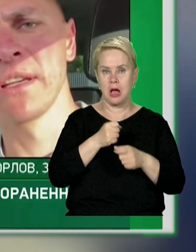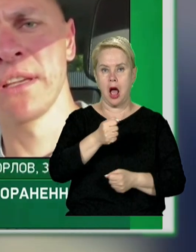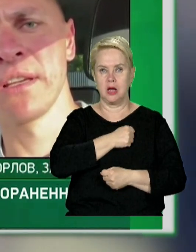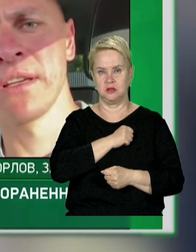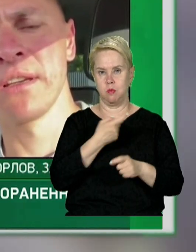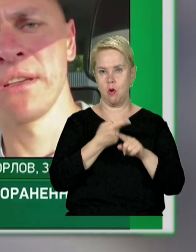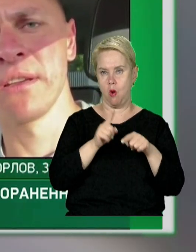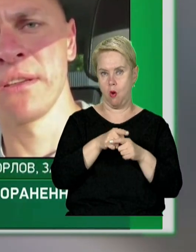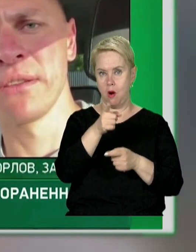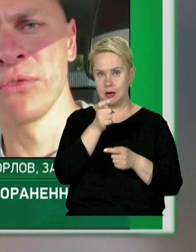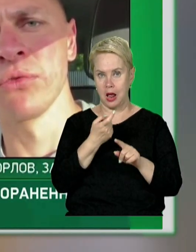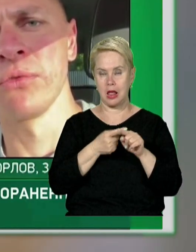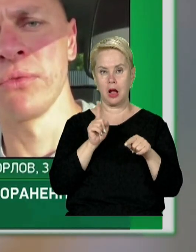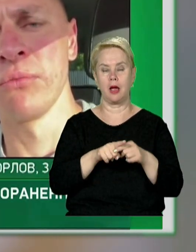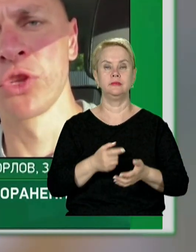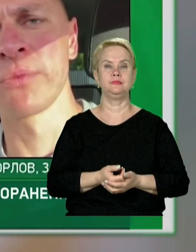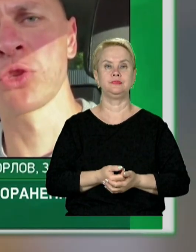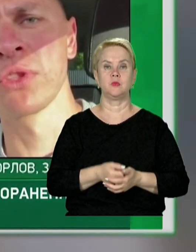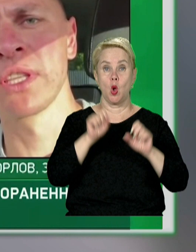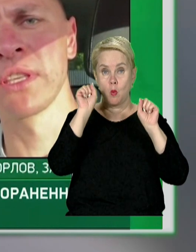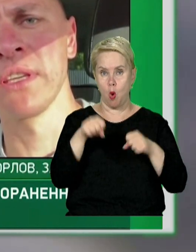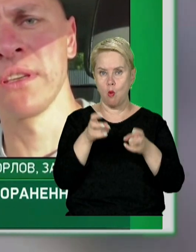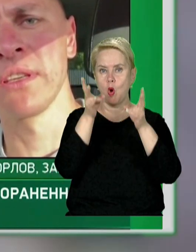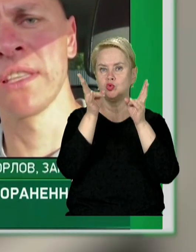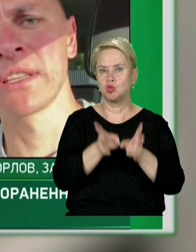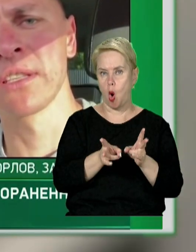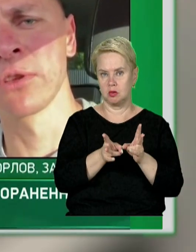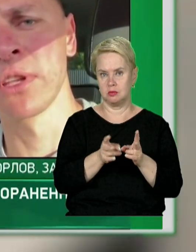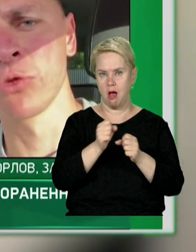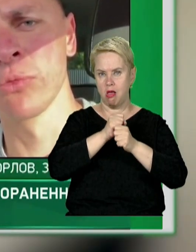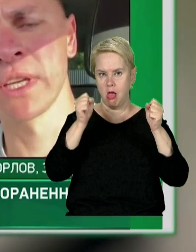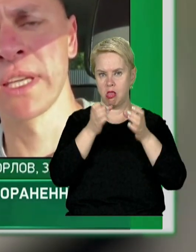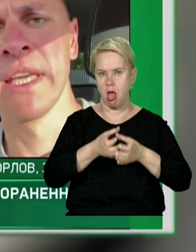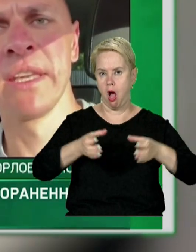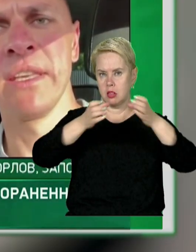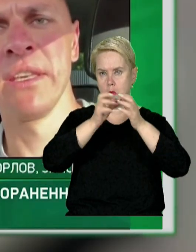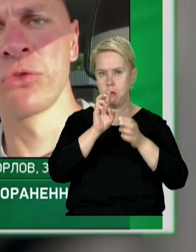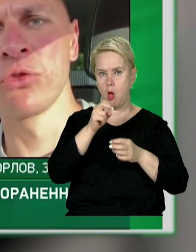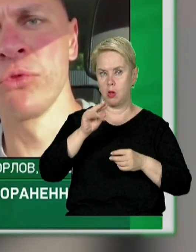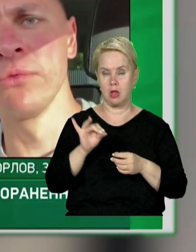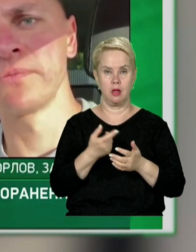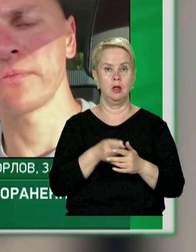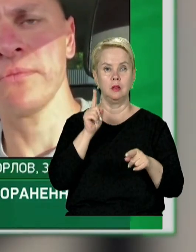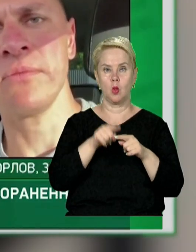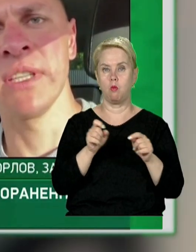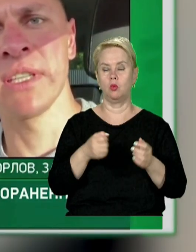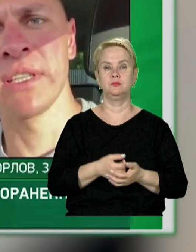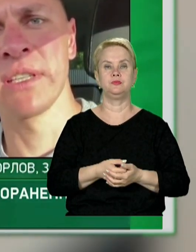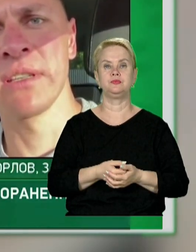яке може пошкодити ядерні енергоблоки. І тому